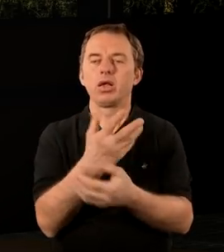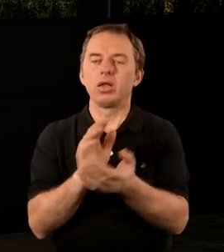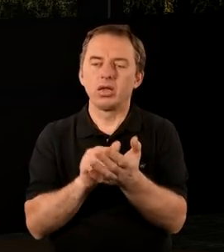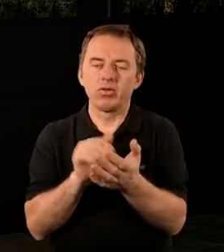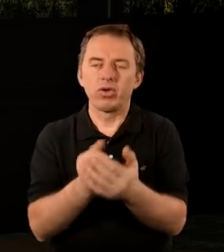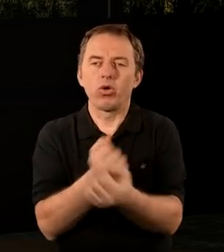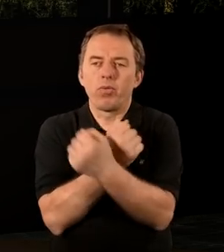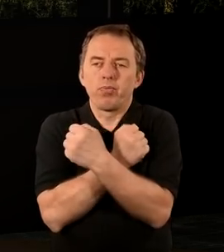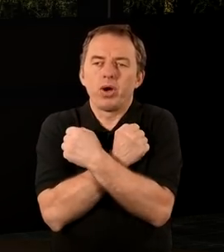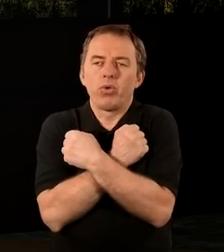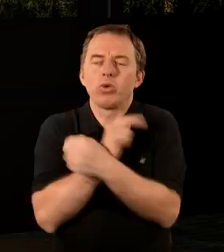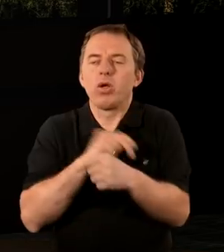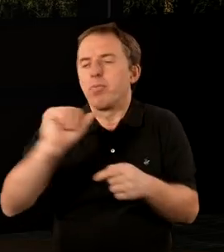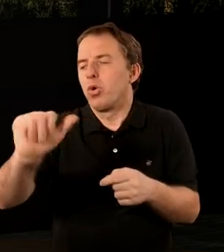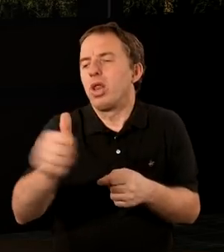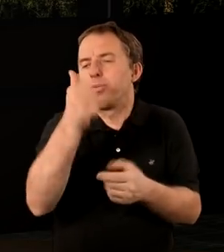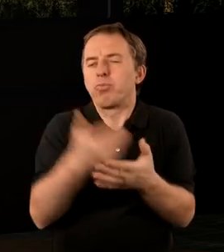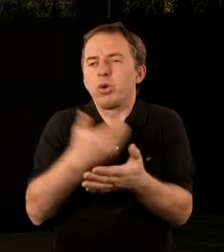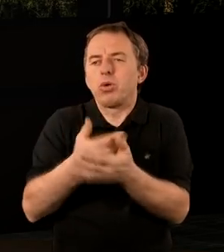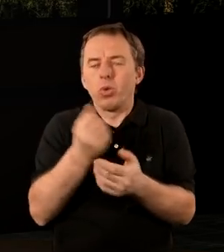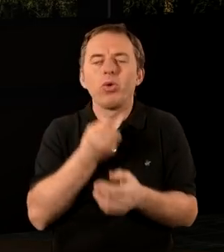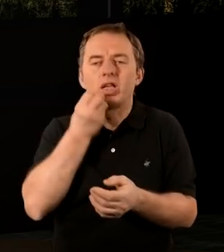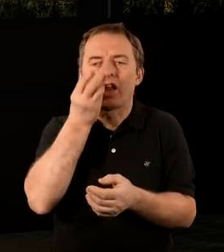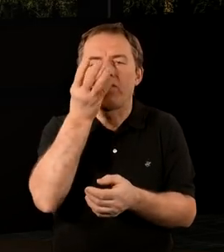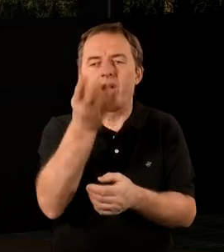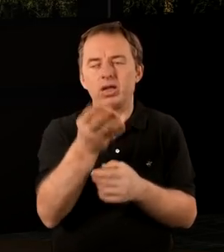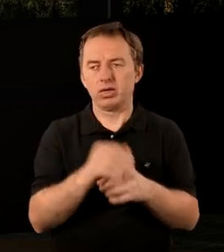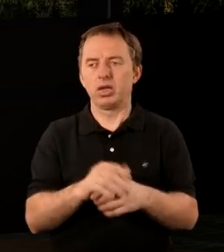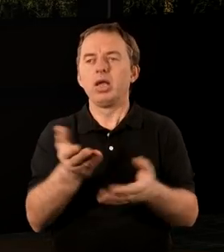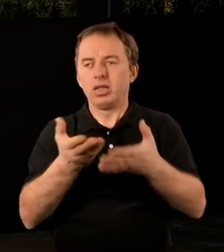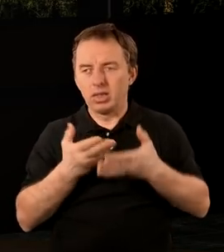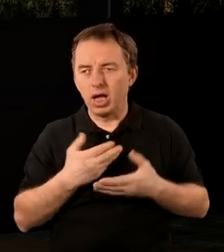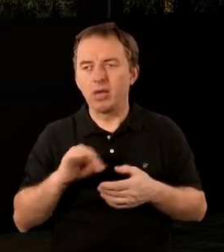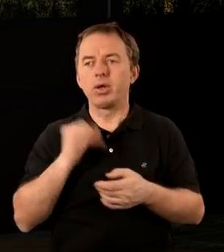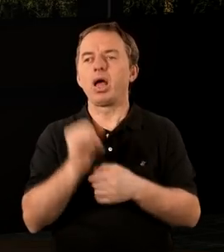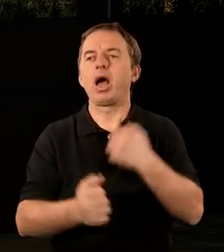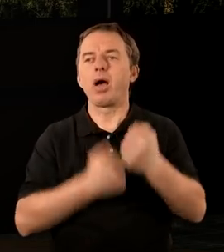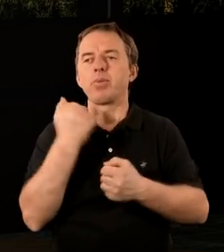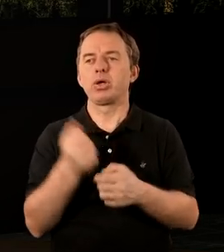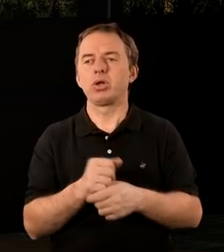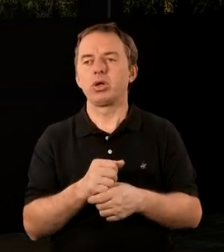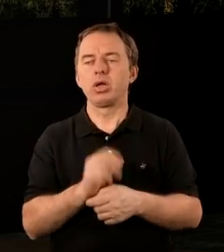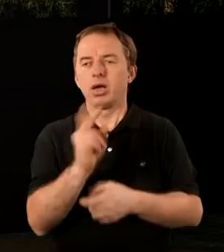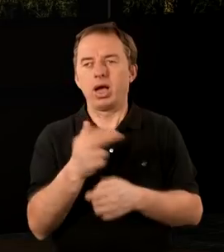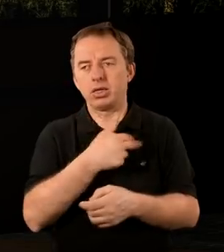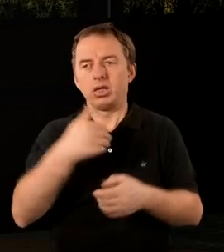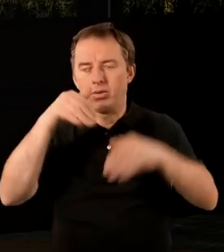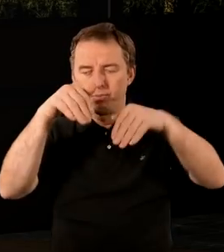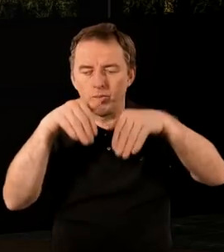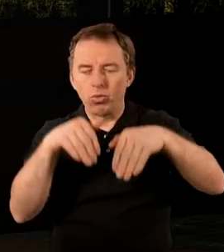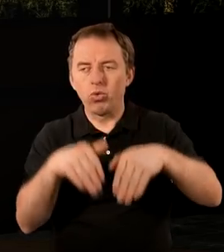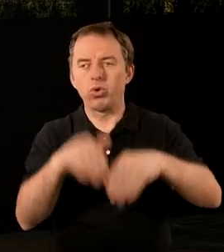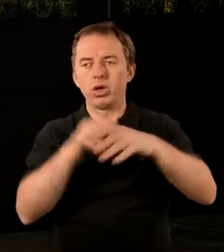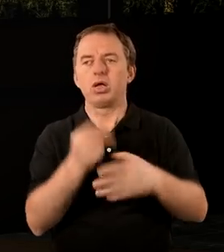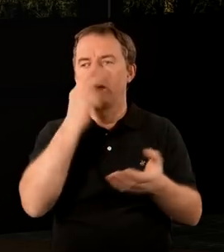niezwykła miłość, jaką mieliśmy na początku, aby mogła trwać. Daj Panie, aby każdy z nas